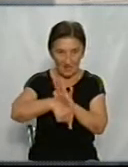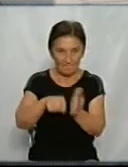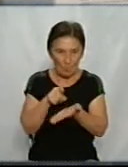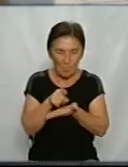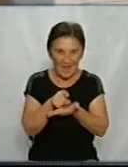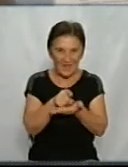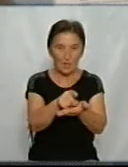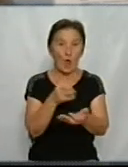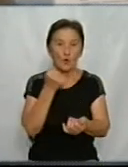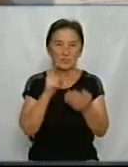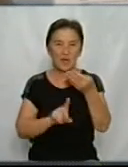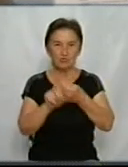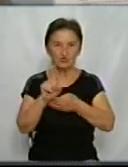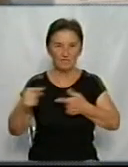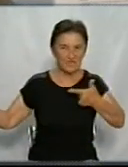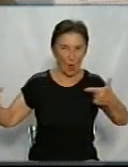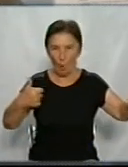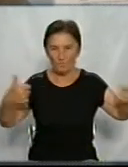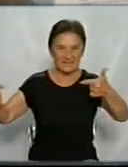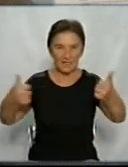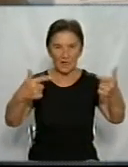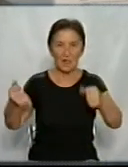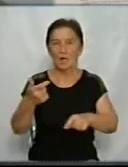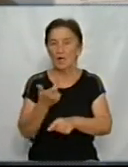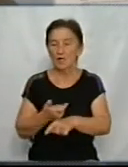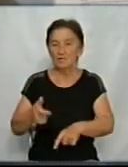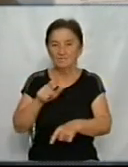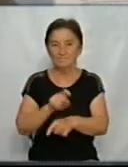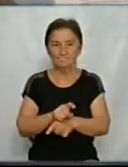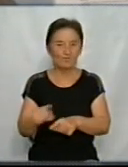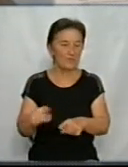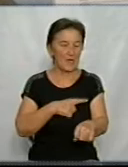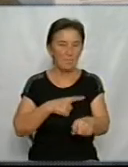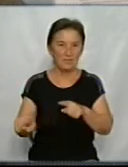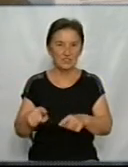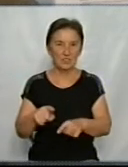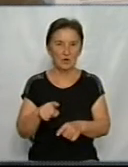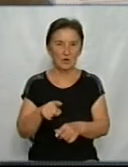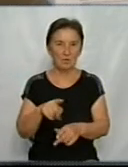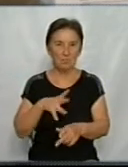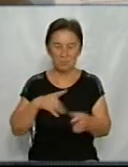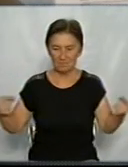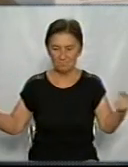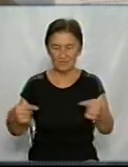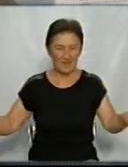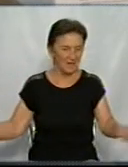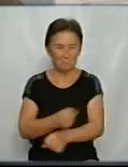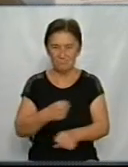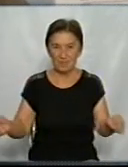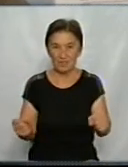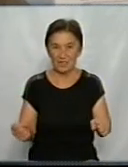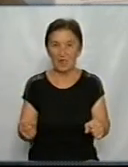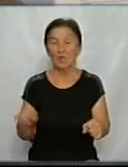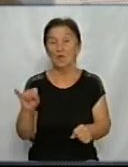І коли почався обстріл досить швидко, БТР був підбитий з протиотанкових гранатометів.